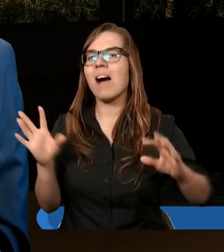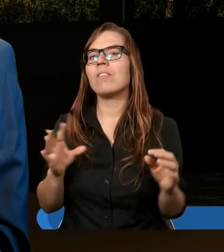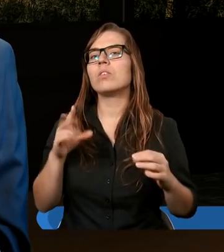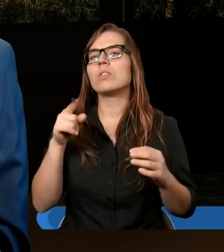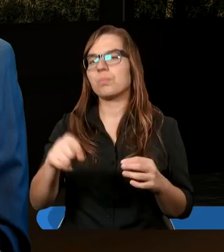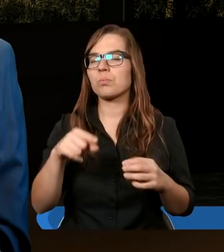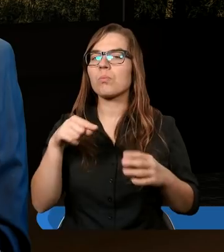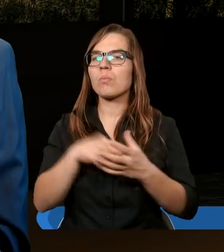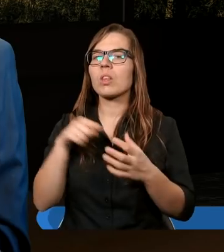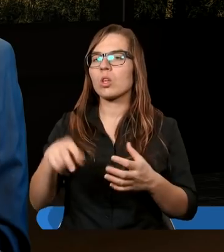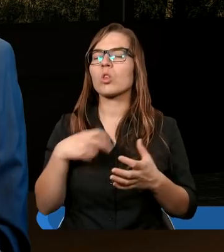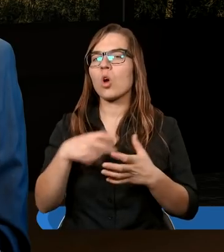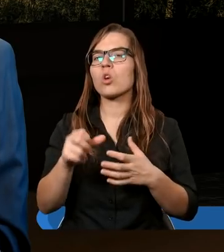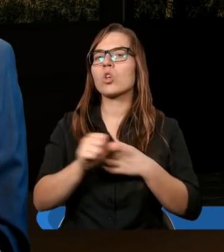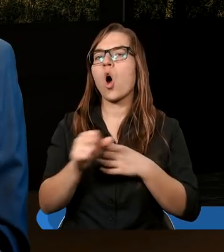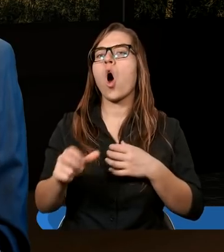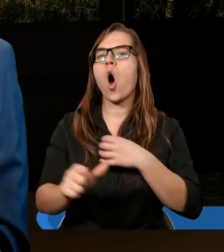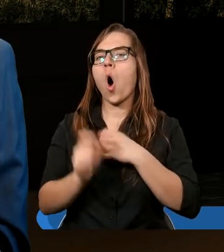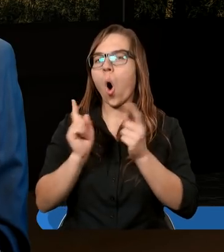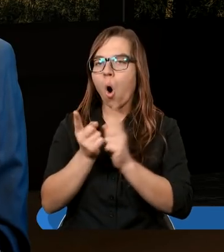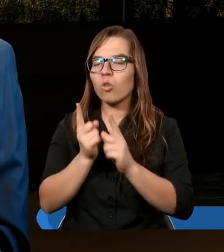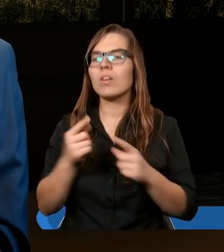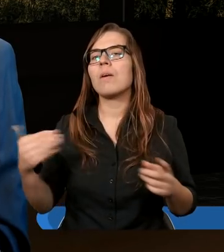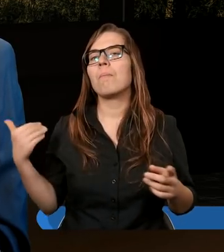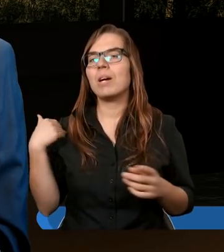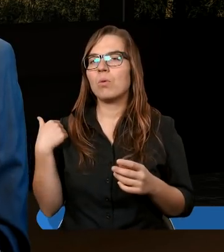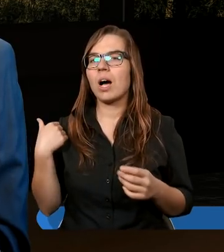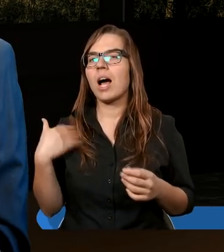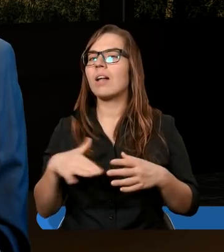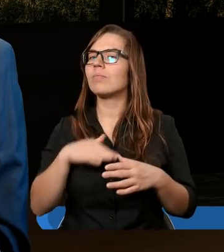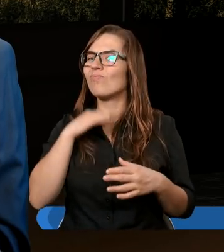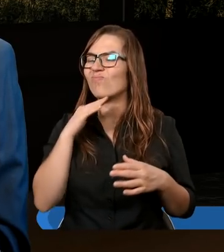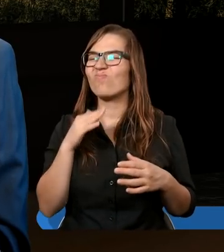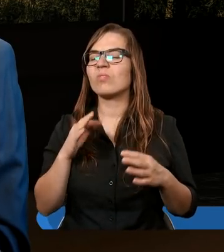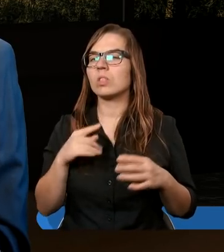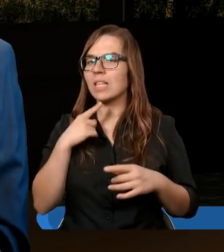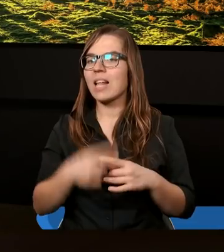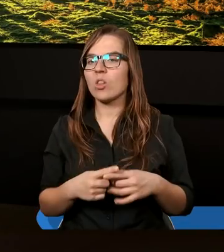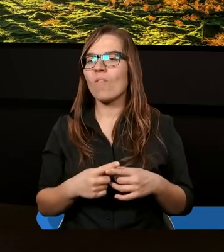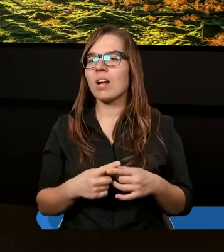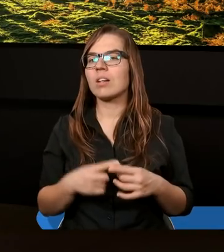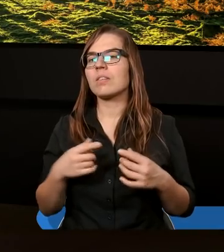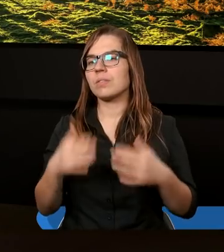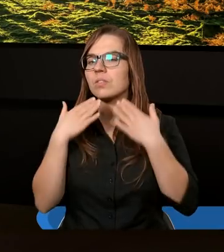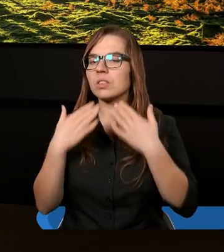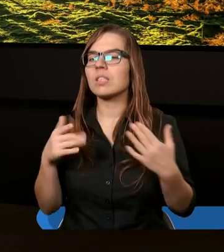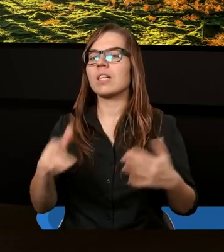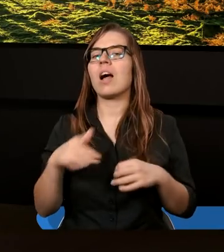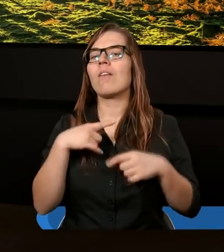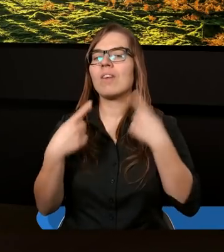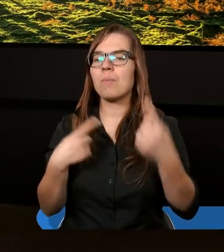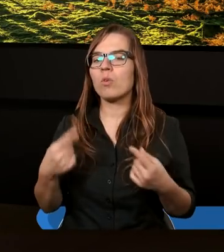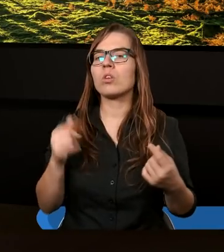że tutaj dochodzi do oszustwa, była dosyć zdecydowana. Dobrze, dziękuję za tą